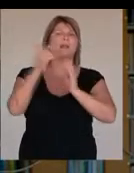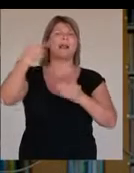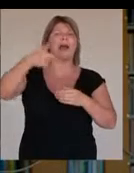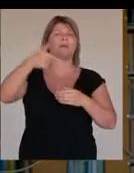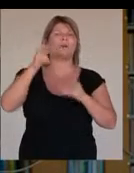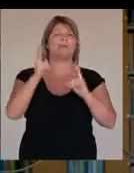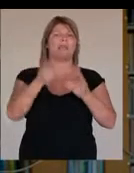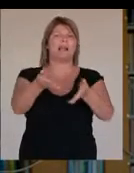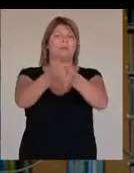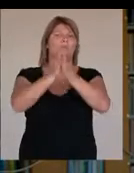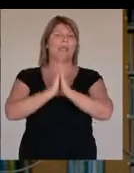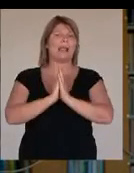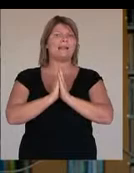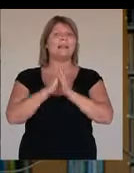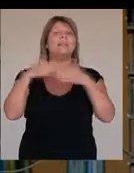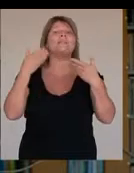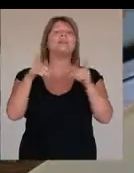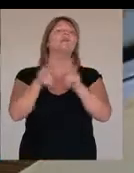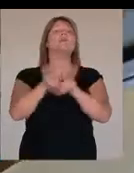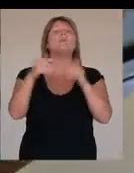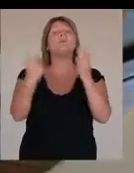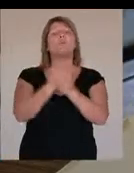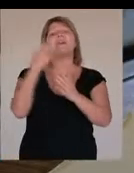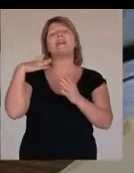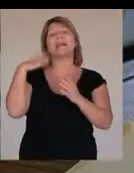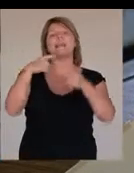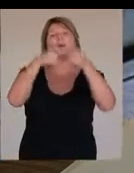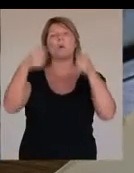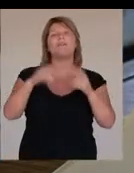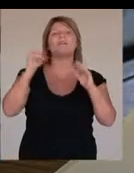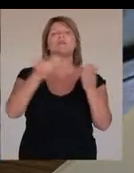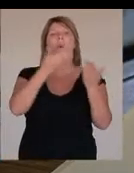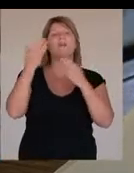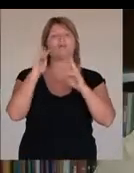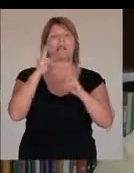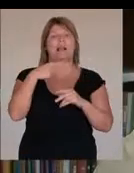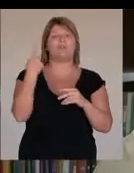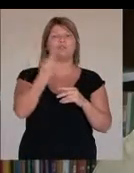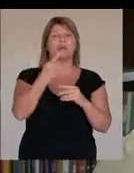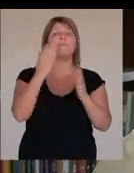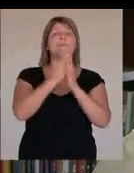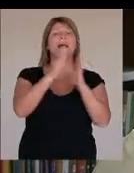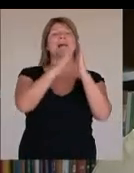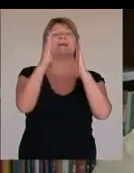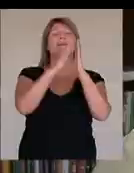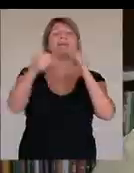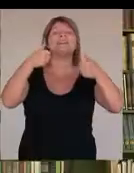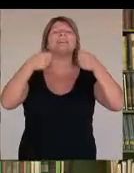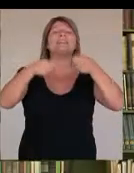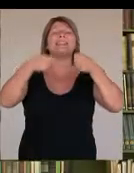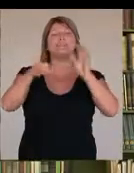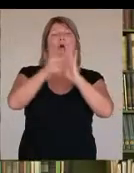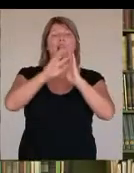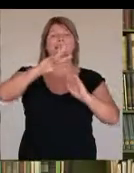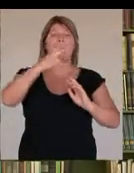letöltési lehetőséget lehessen kérni, illetve új és régi könyveket is lehessen olvasni. Az állomány digitalizálása